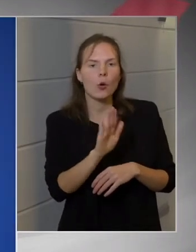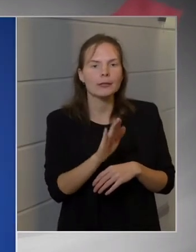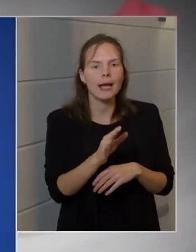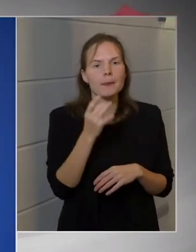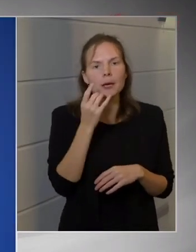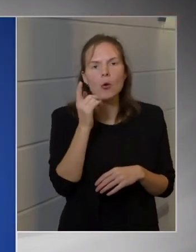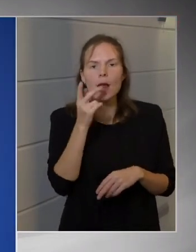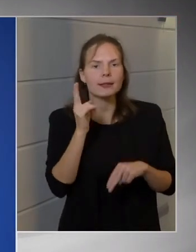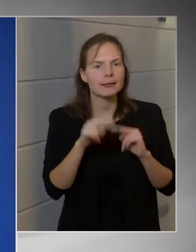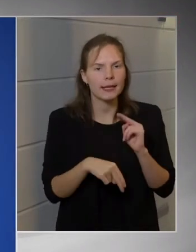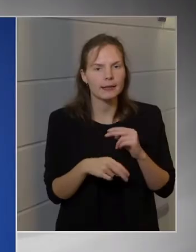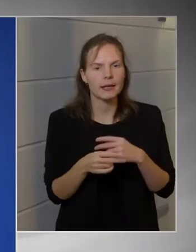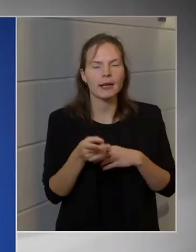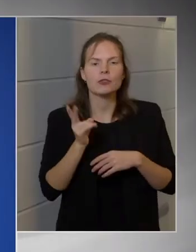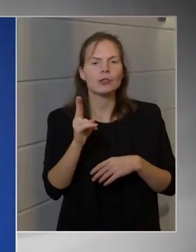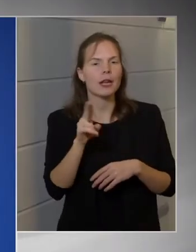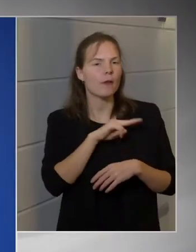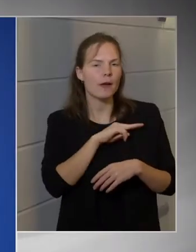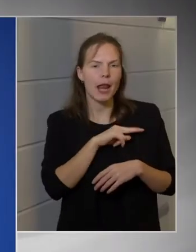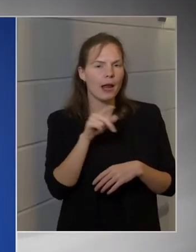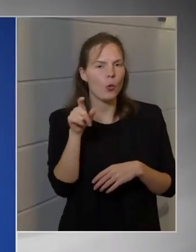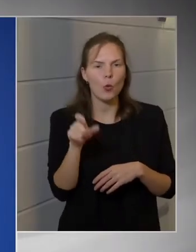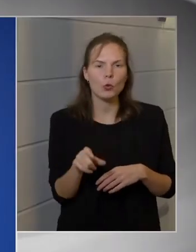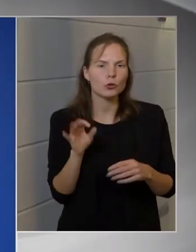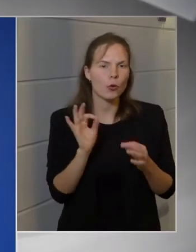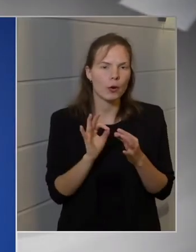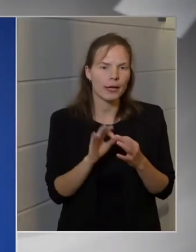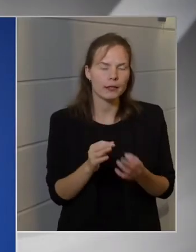készül el, és hogy kinek a felelőssége ez konkrétan?